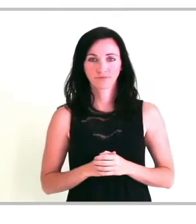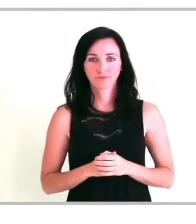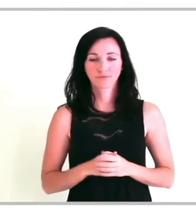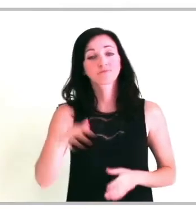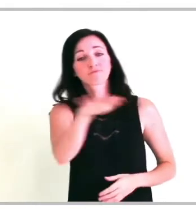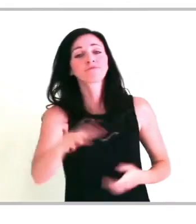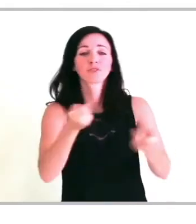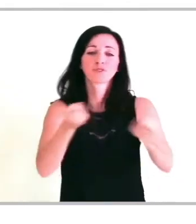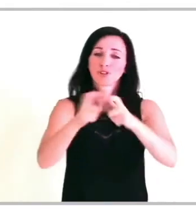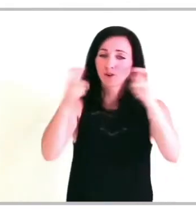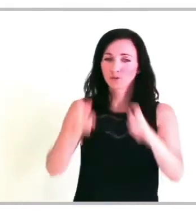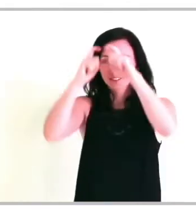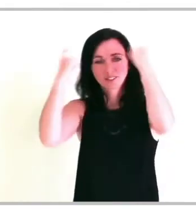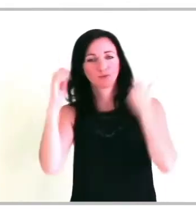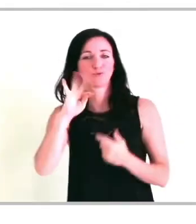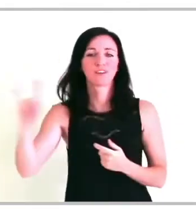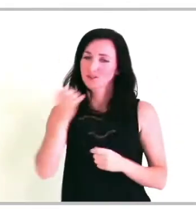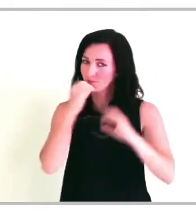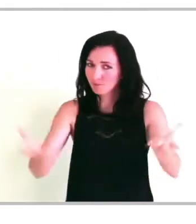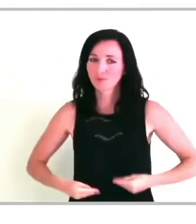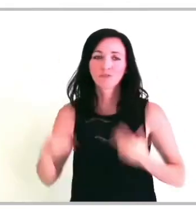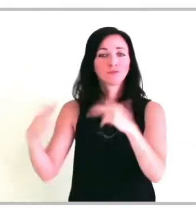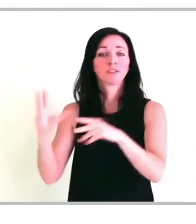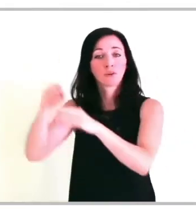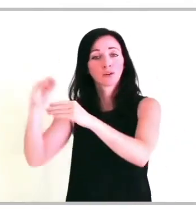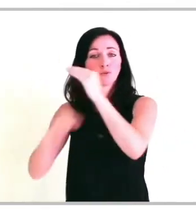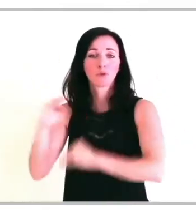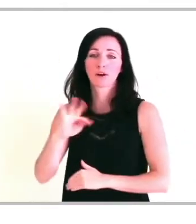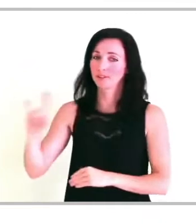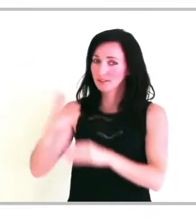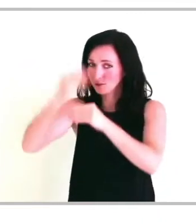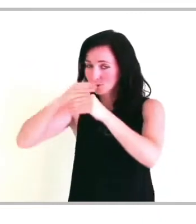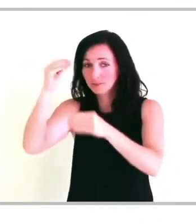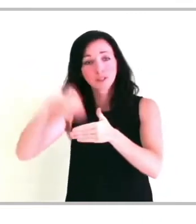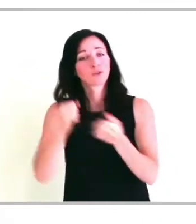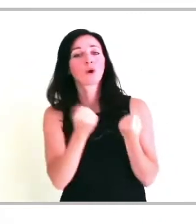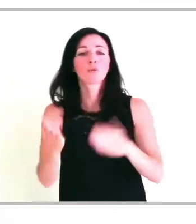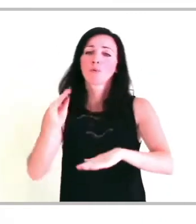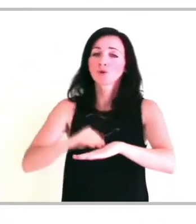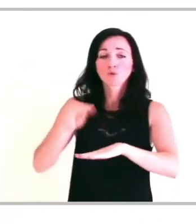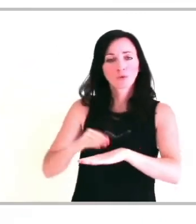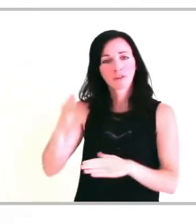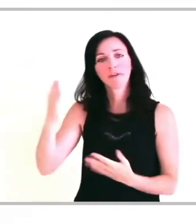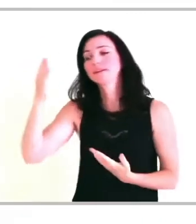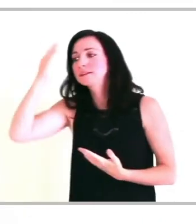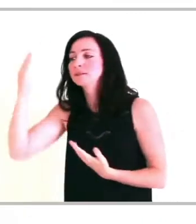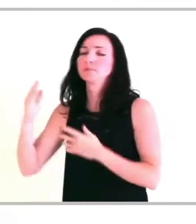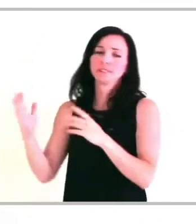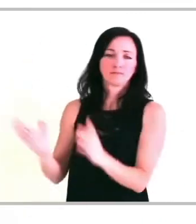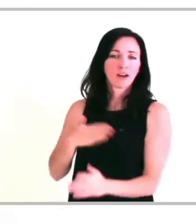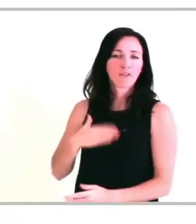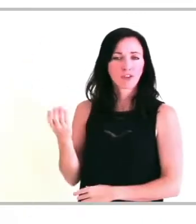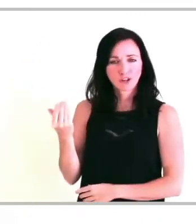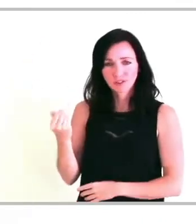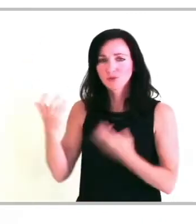Chers entrepreneurs, chers TIH, bienvenue à ce module du programme T-Learning dans lequel nous vous proposons des conseils sur la manière de parler de l'incitation